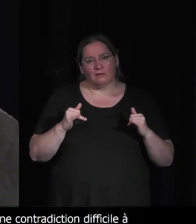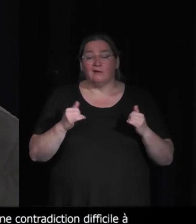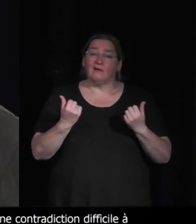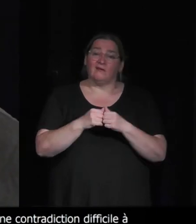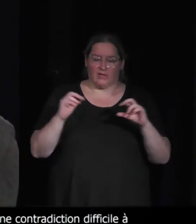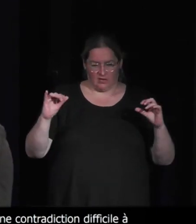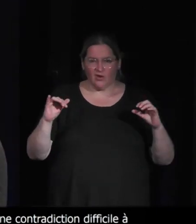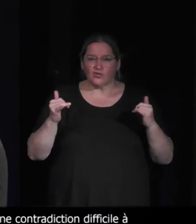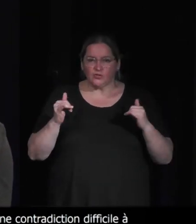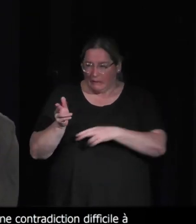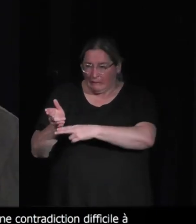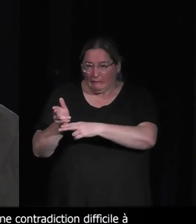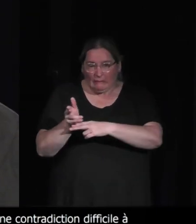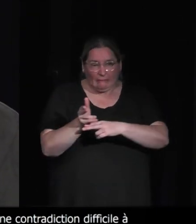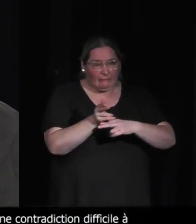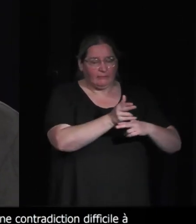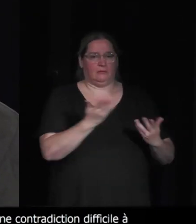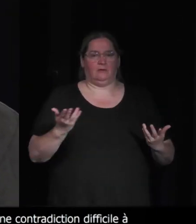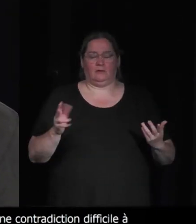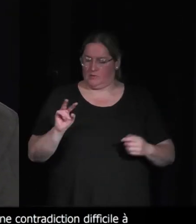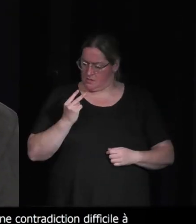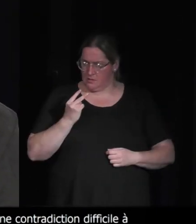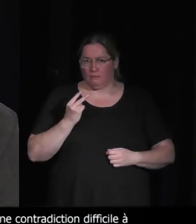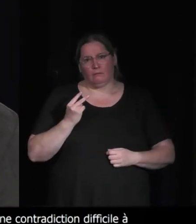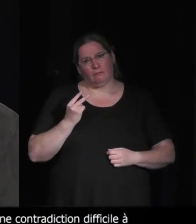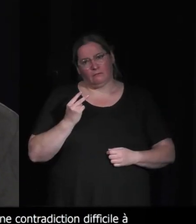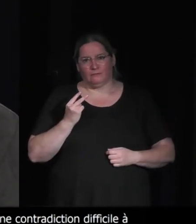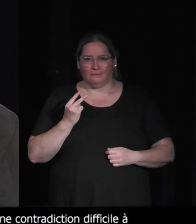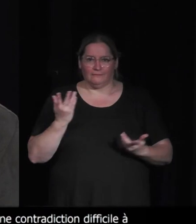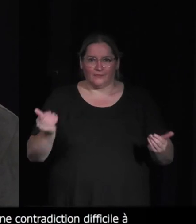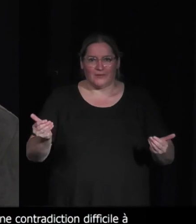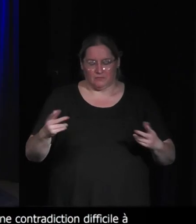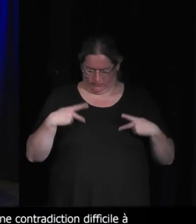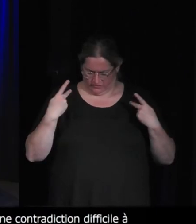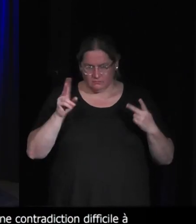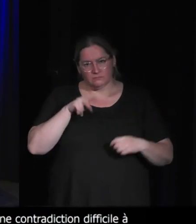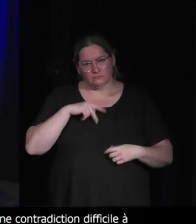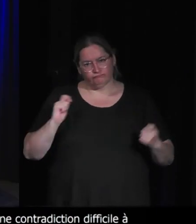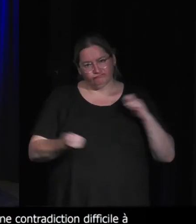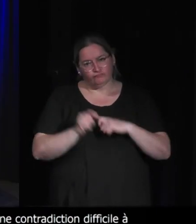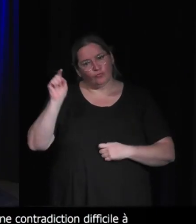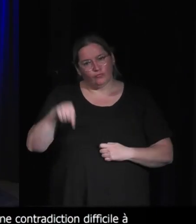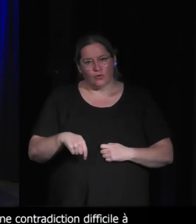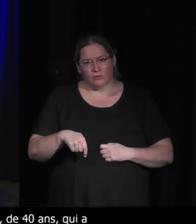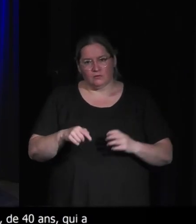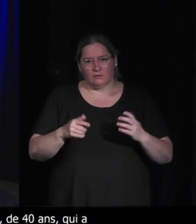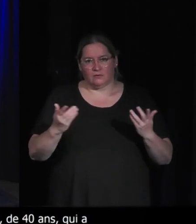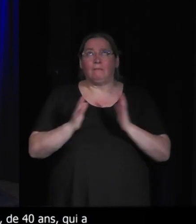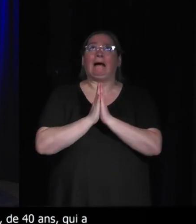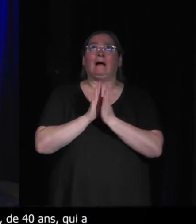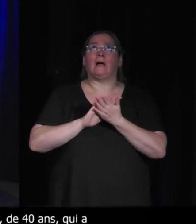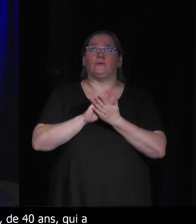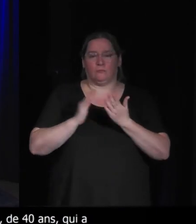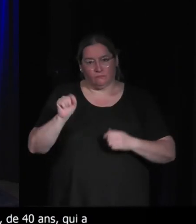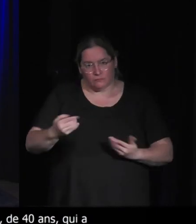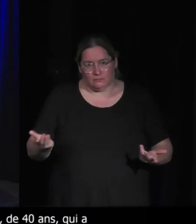les jeux, beaucoup d'ennemis et qui se dit j'ai peut-être un peu le... Il est peut-être le moment de jouer la rédemption. C'est quand